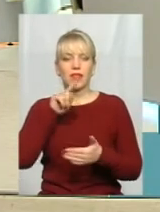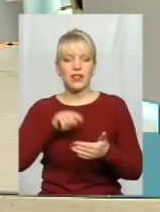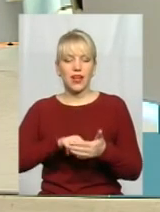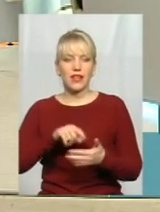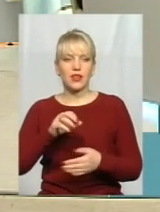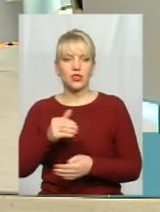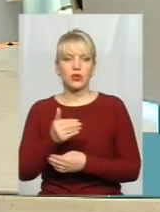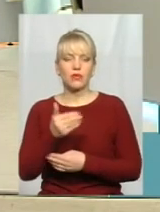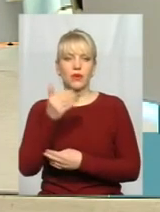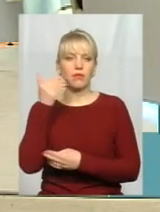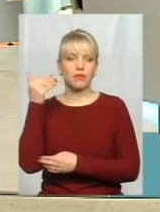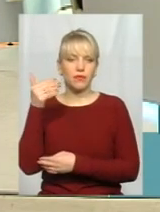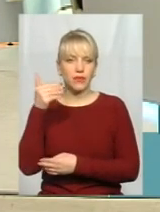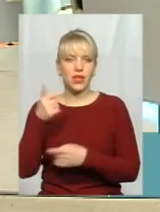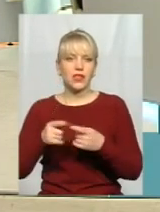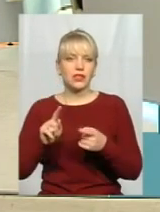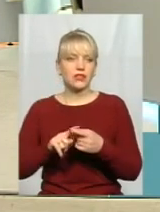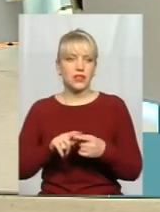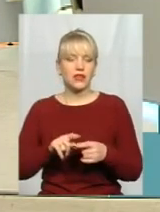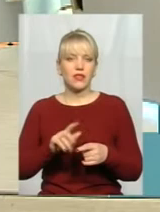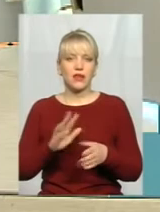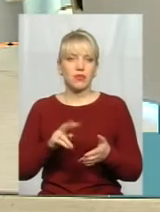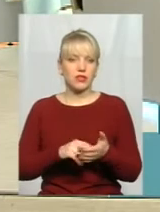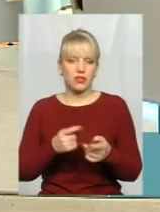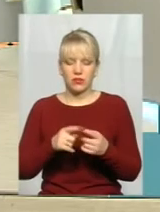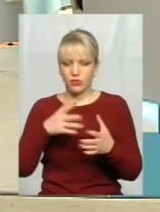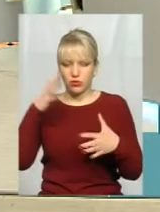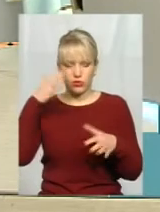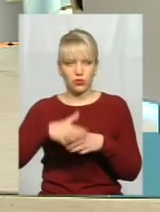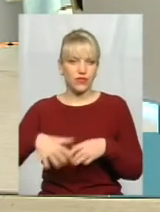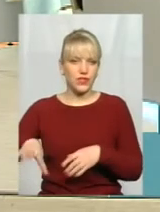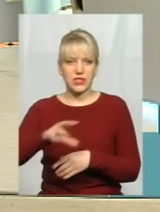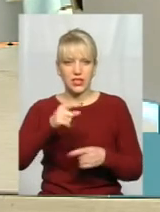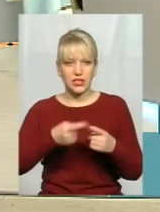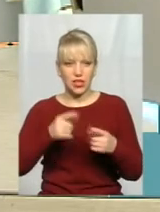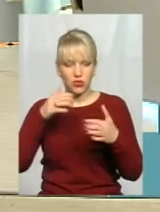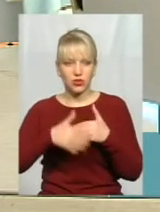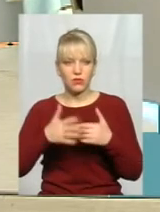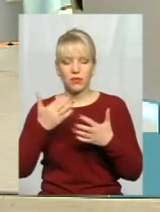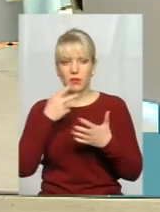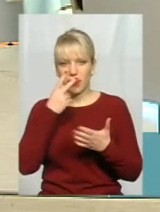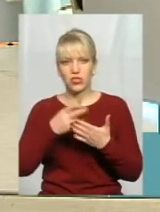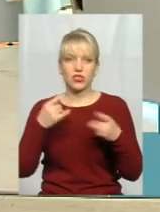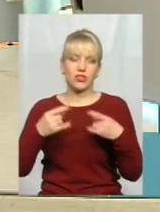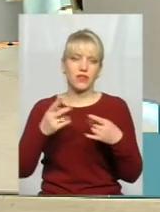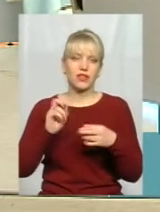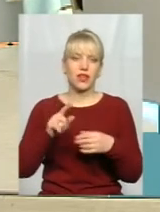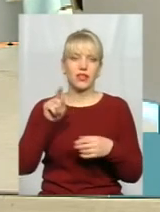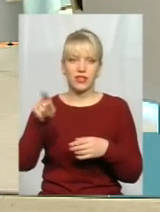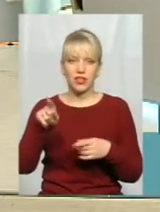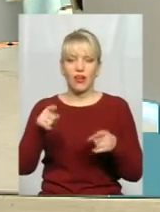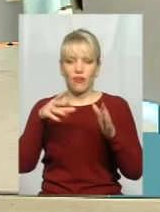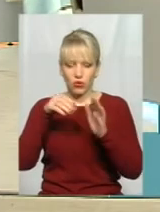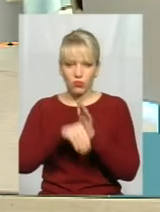прийняття, непідняття, воно не поставили. Це було апріори, зрозуміло всім, оскільки ми дивилися телевізор і бачили, як ти в тому числі,